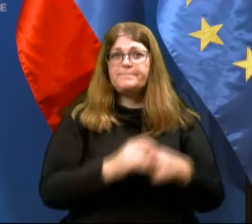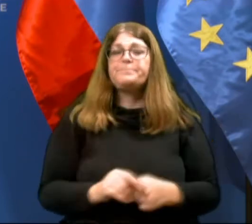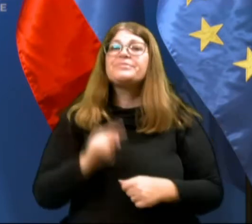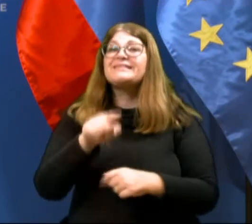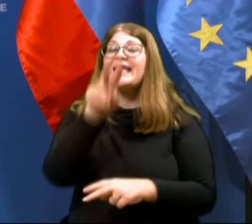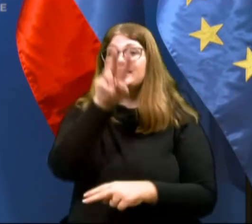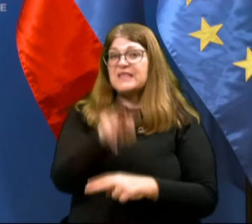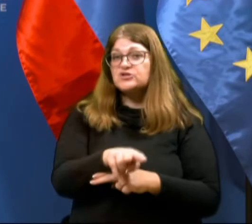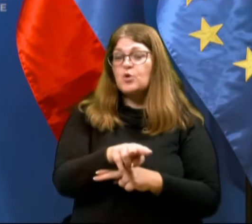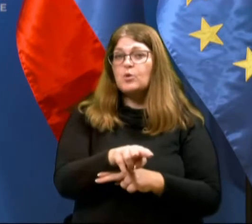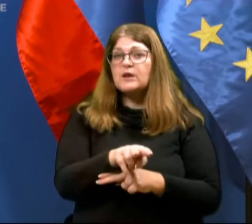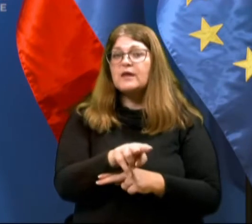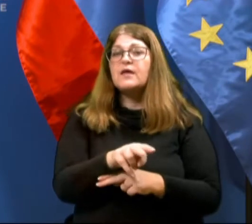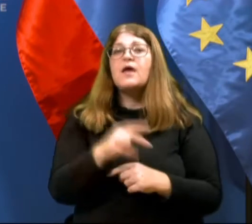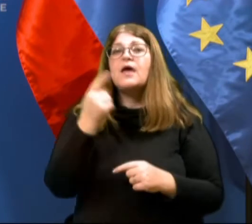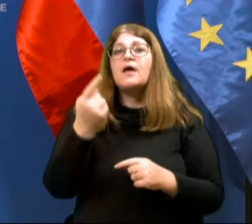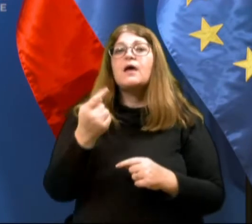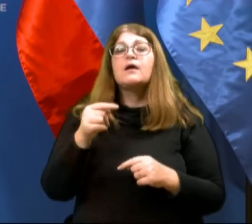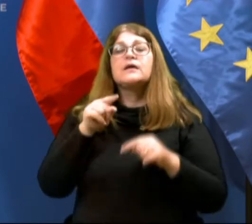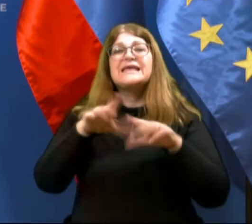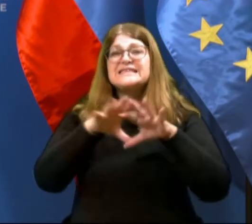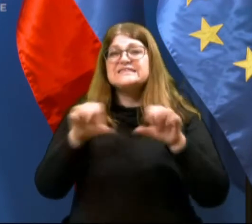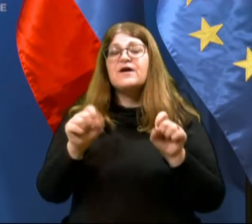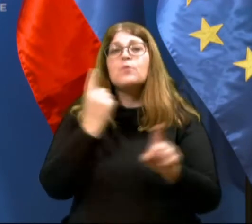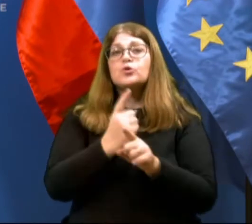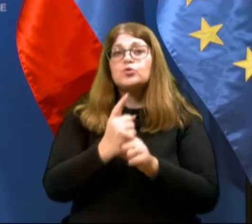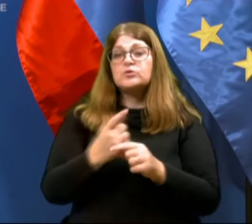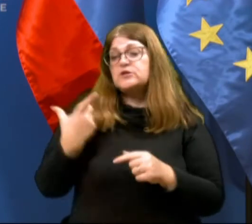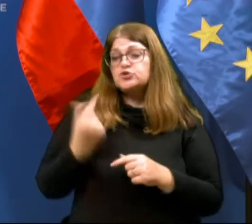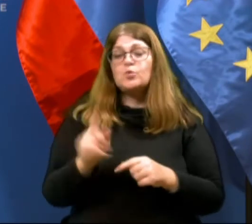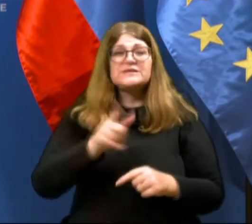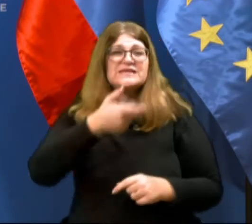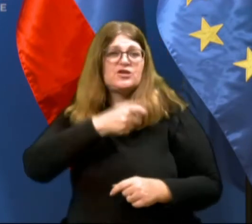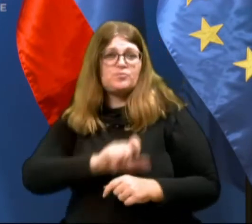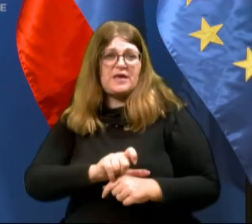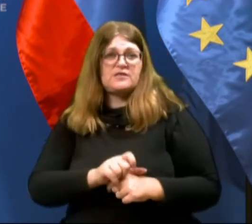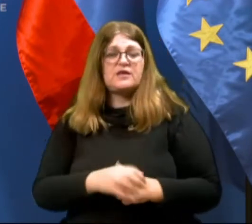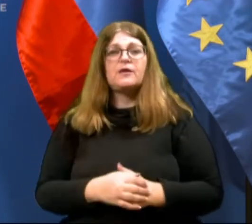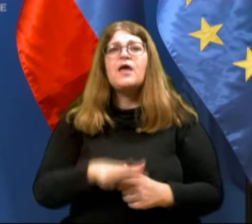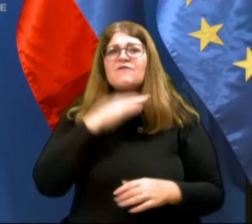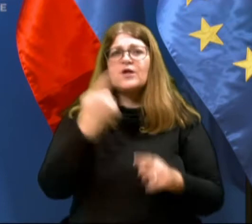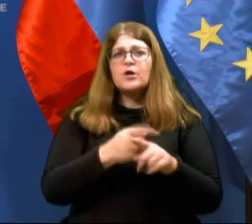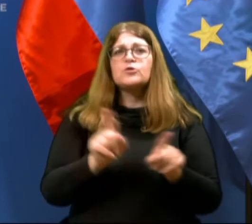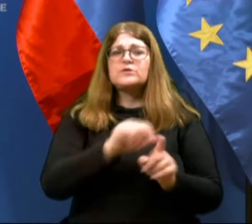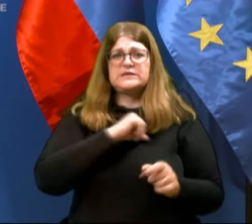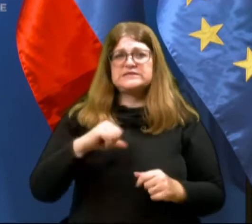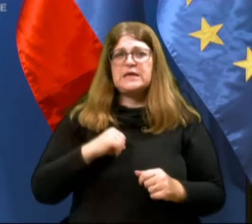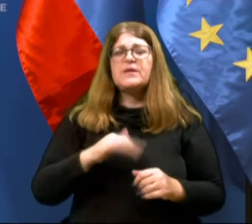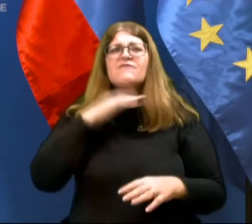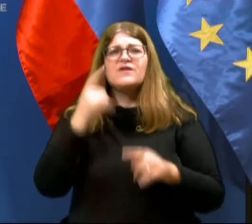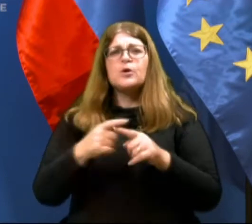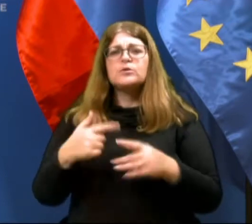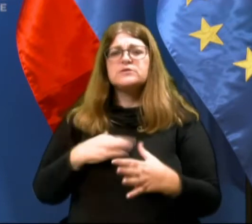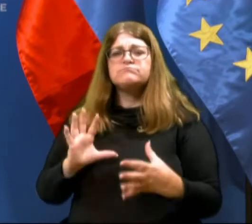kot je bilo že prej predstavljeno, strani zdravstvenega inšpetorata vzvajamo tudi z njimi, veliko krat sami, dosti krat pa se